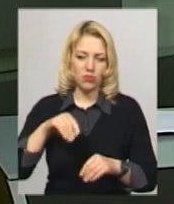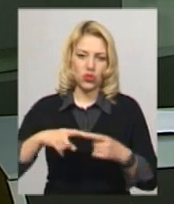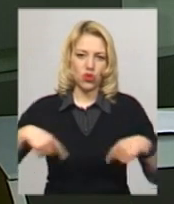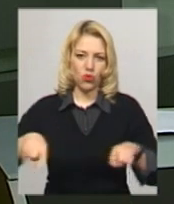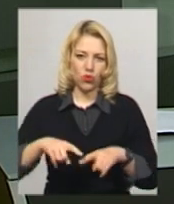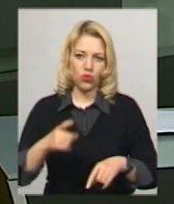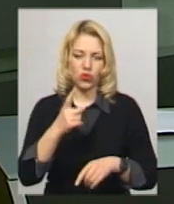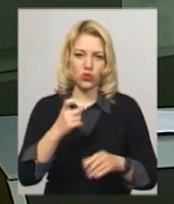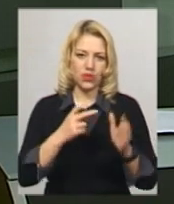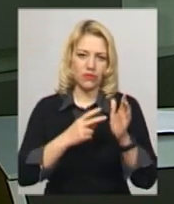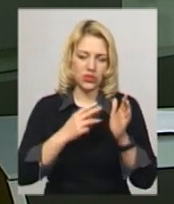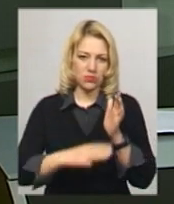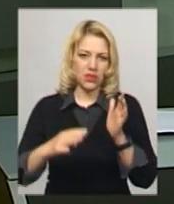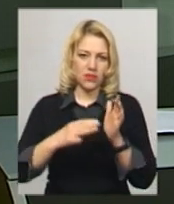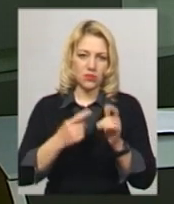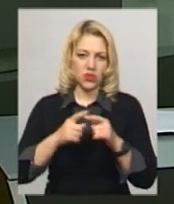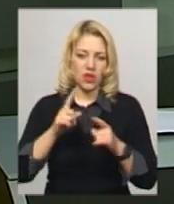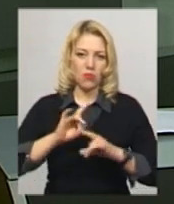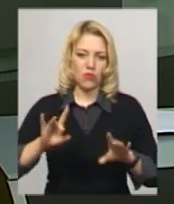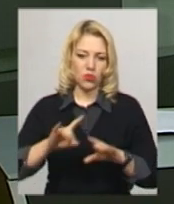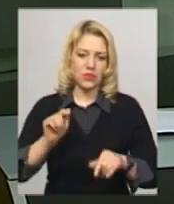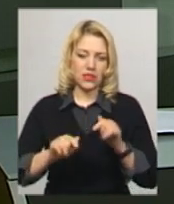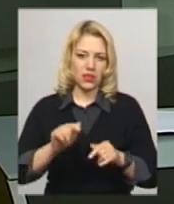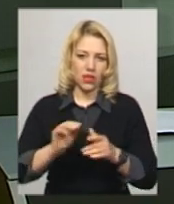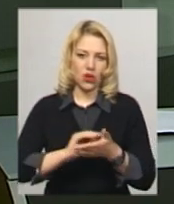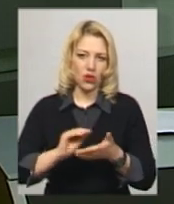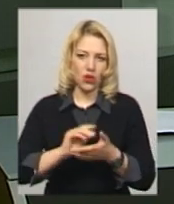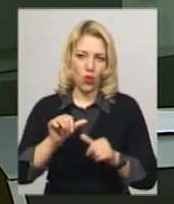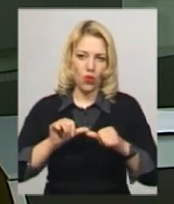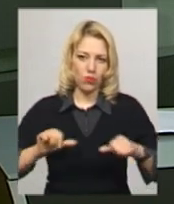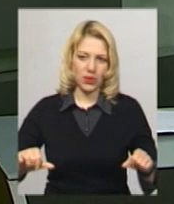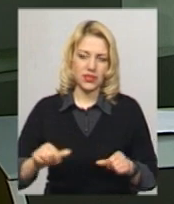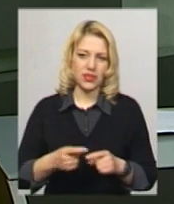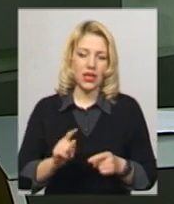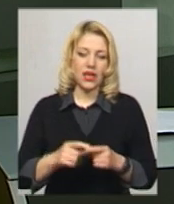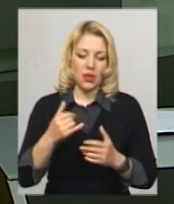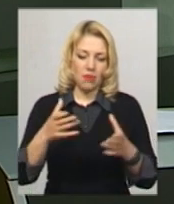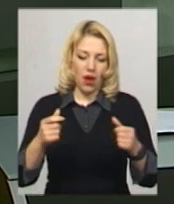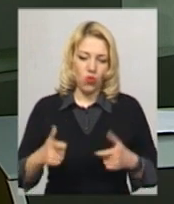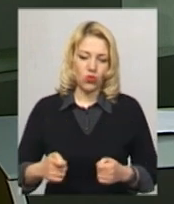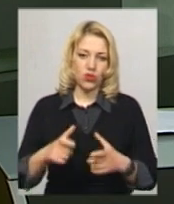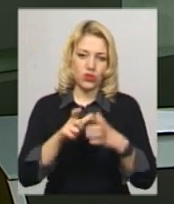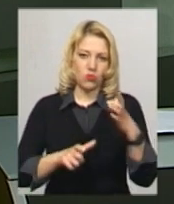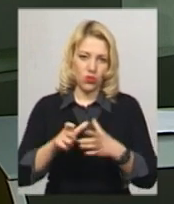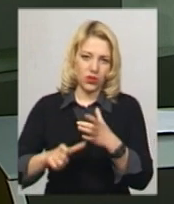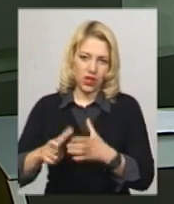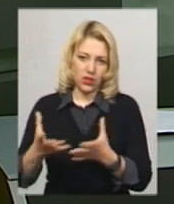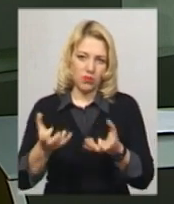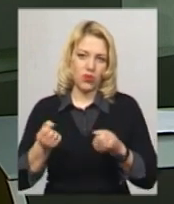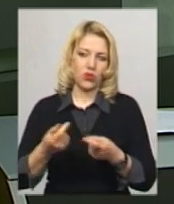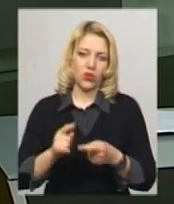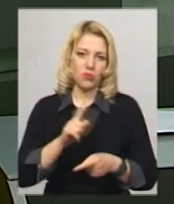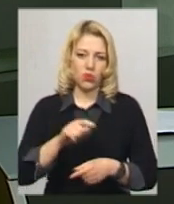188. Про це повідомив секретар комісії Костянтин Раац. Сьогодні пакунок з бюлетенями отримала виборча дільниця номер